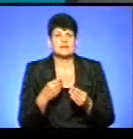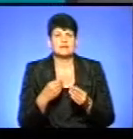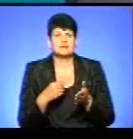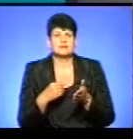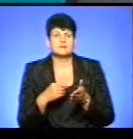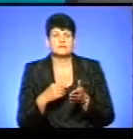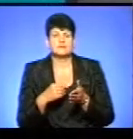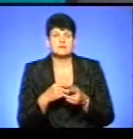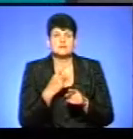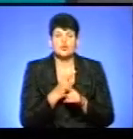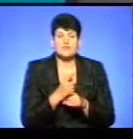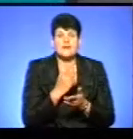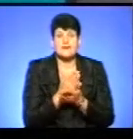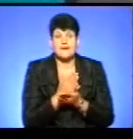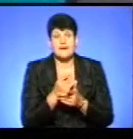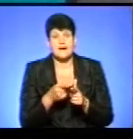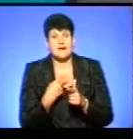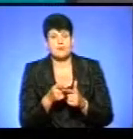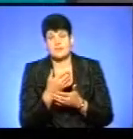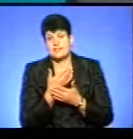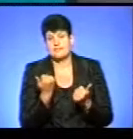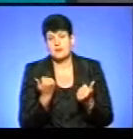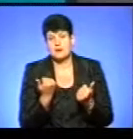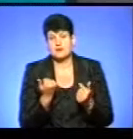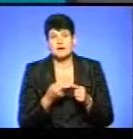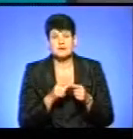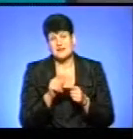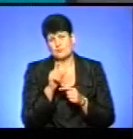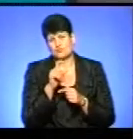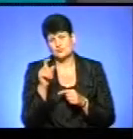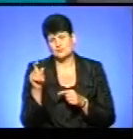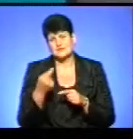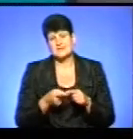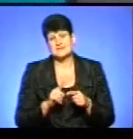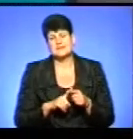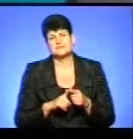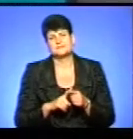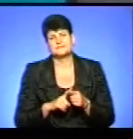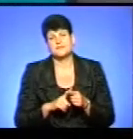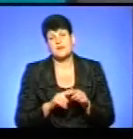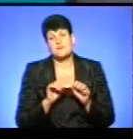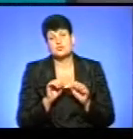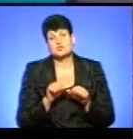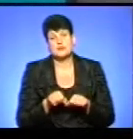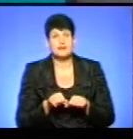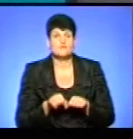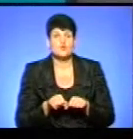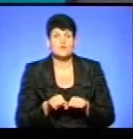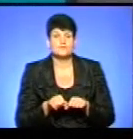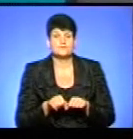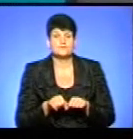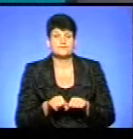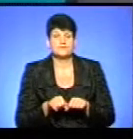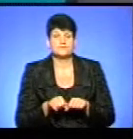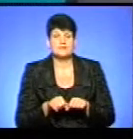заборона або є, або її немає. А цей пункт, це така собі, можливо, такий